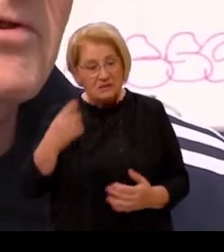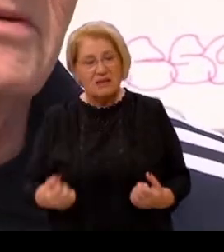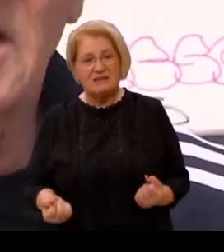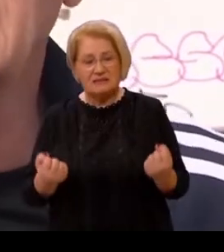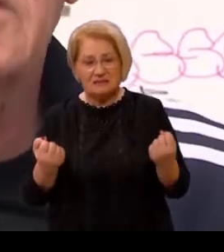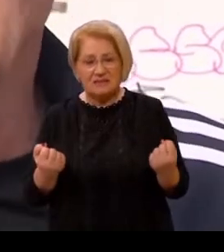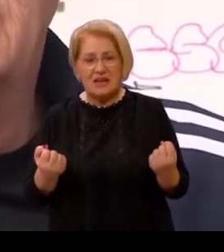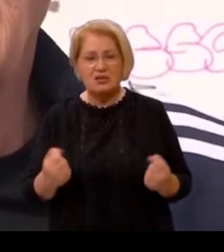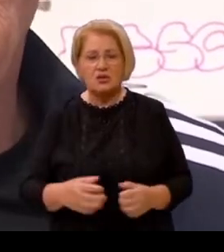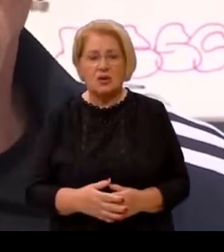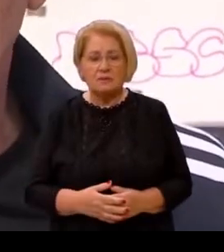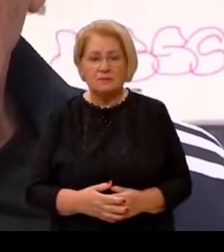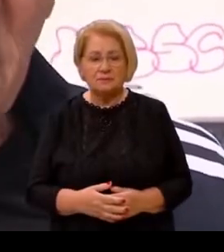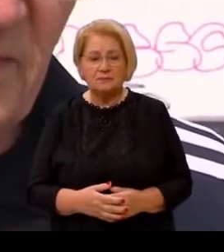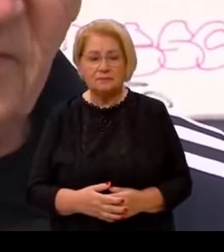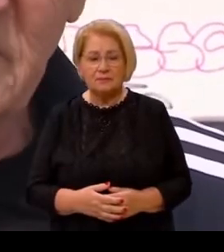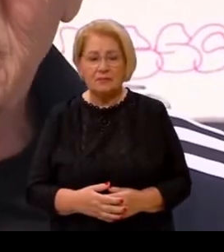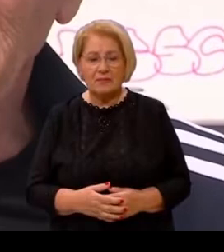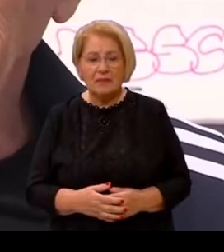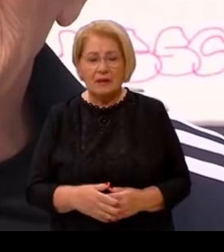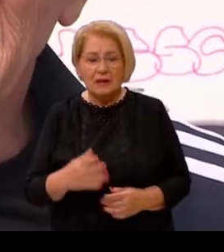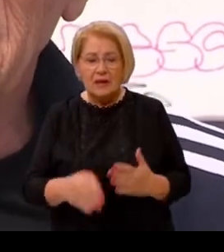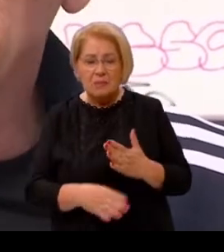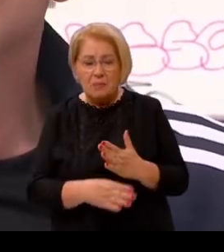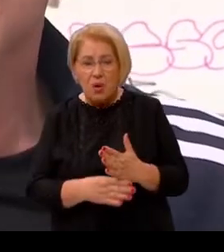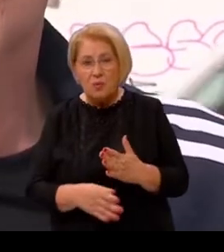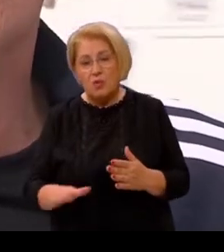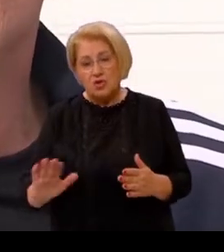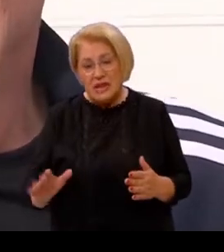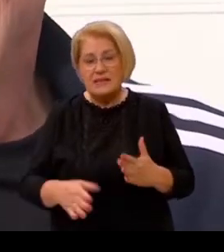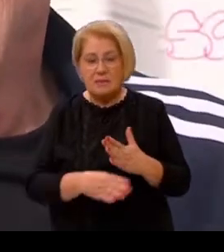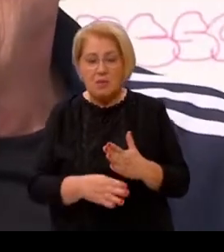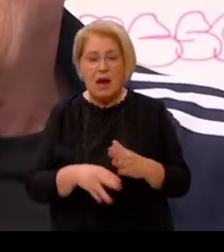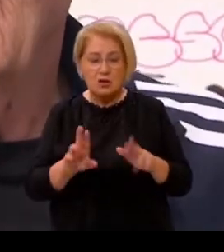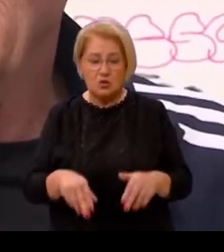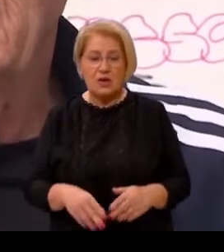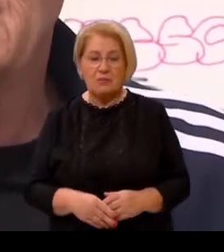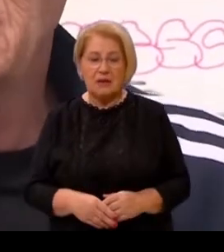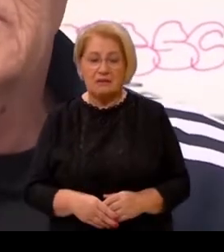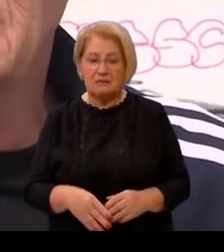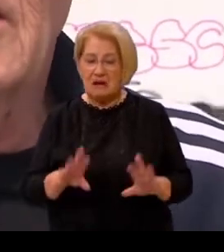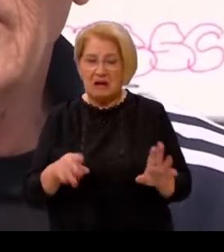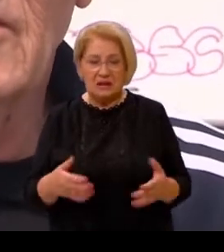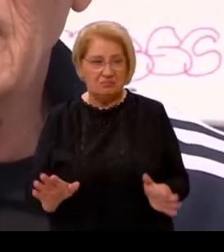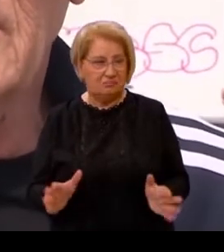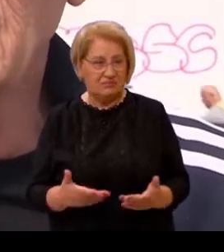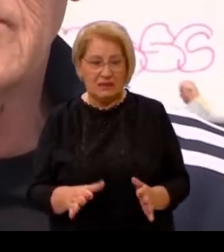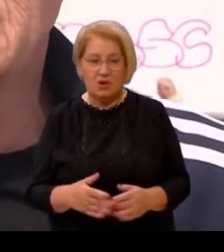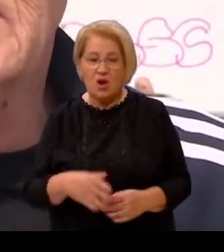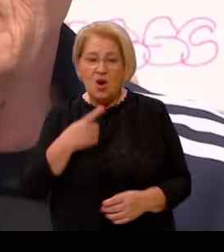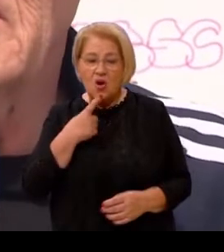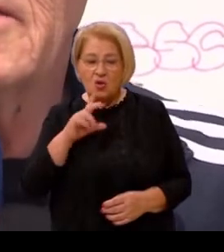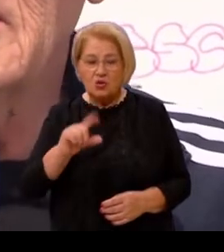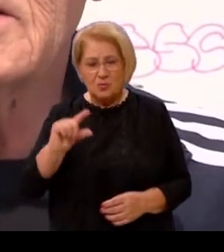ljudima, možda nijediti toliko. Imam pripomoć i odjece i nešto lako. Ali inače mislim da ovi koji imaju